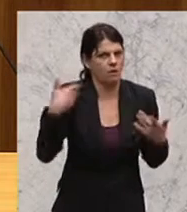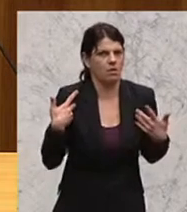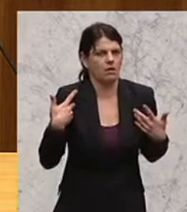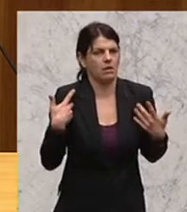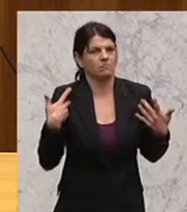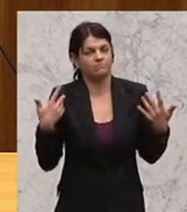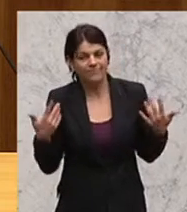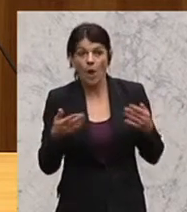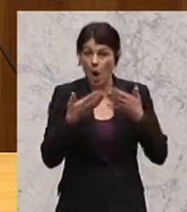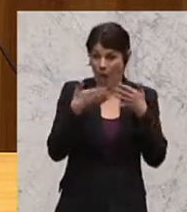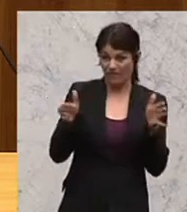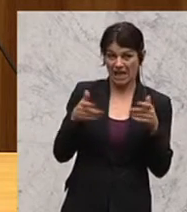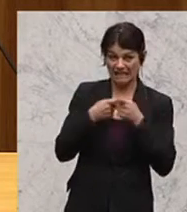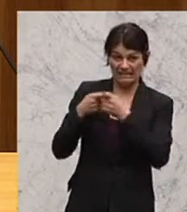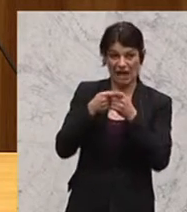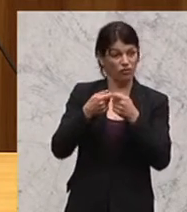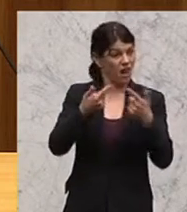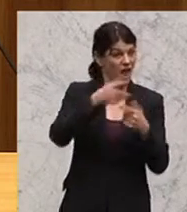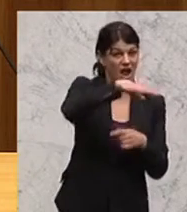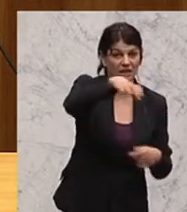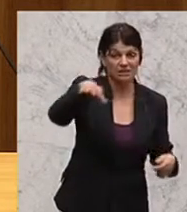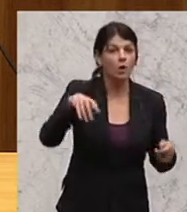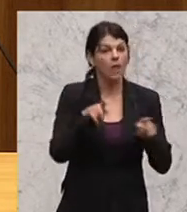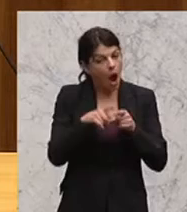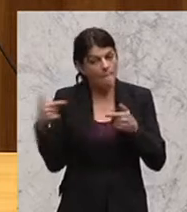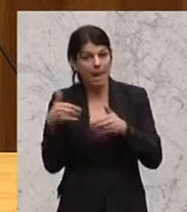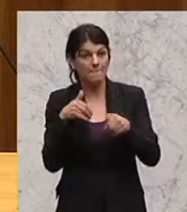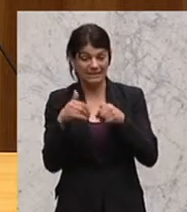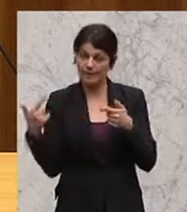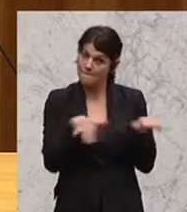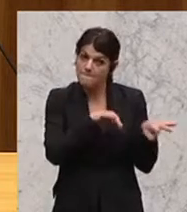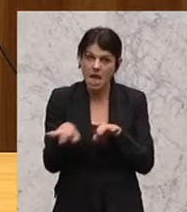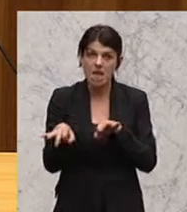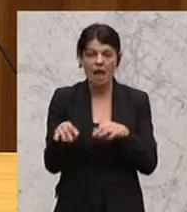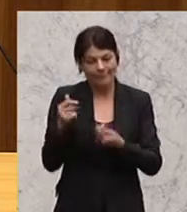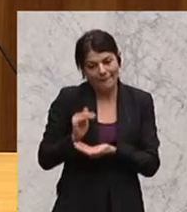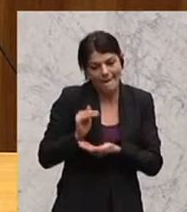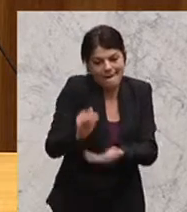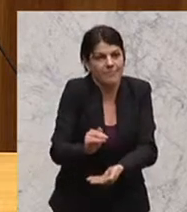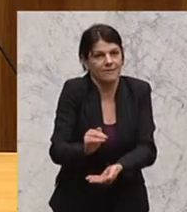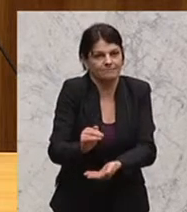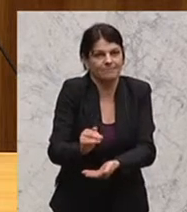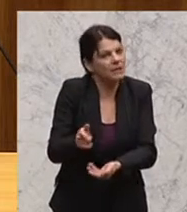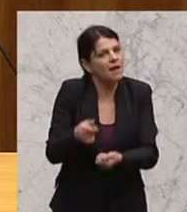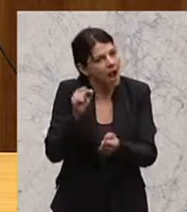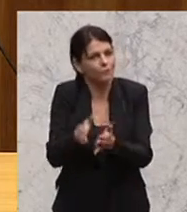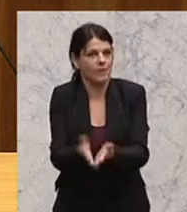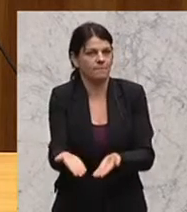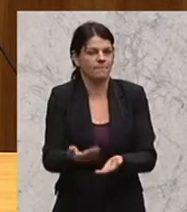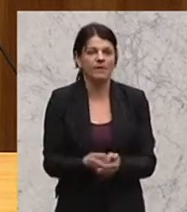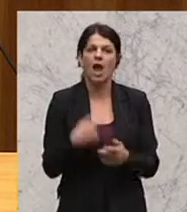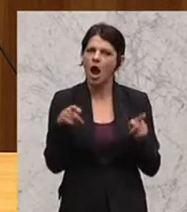auch die öffentliche Hand, sind die Länder und auch die beiden Ministerien auch wirklich bereit, hier Geld in die Hand zu nehmen. Wir haben auch einen